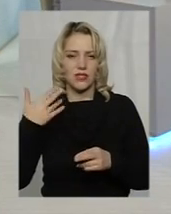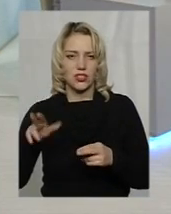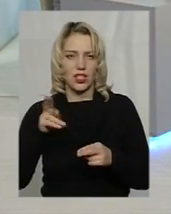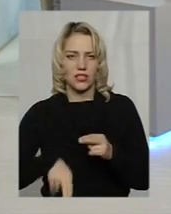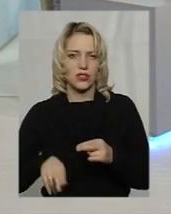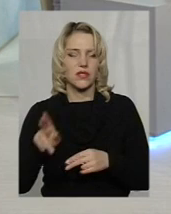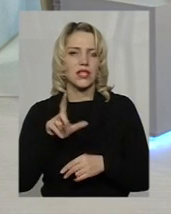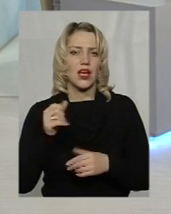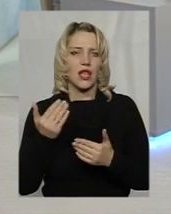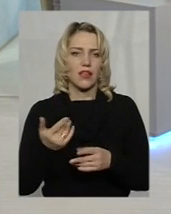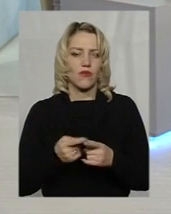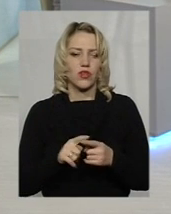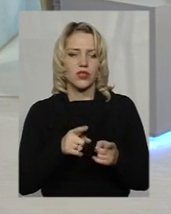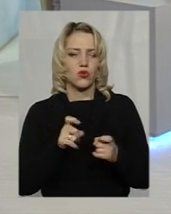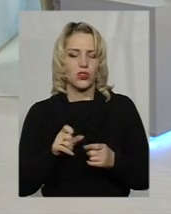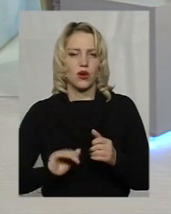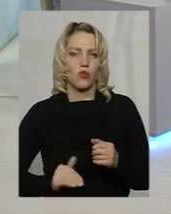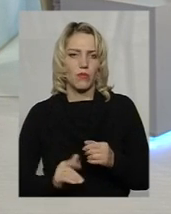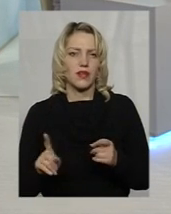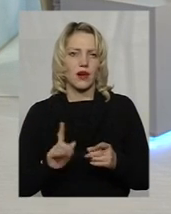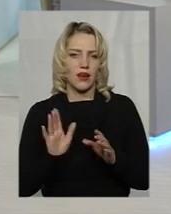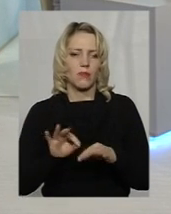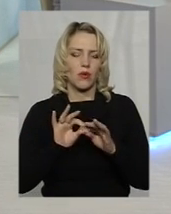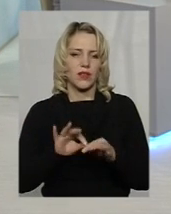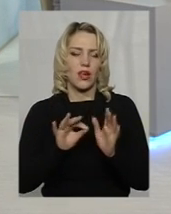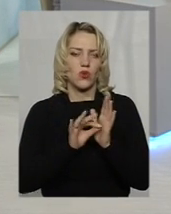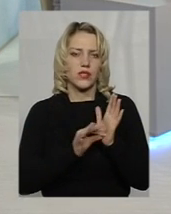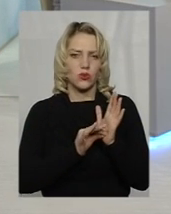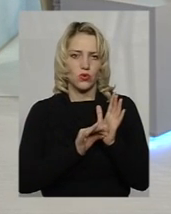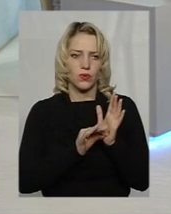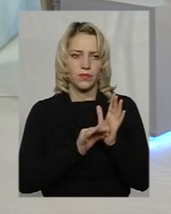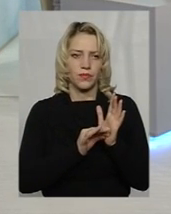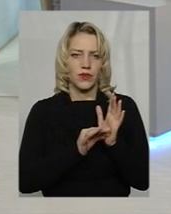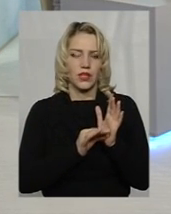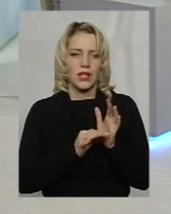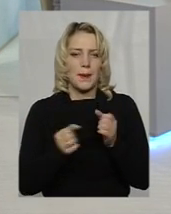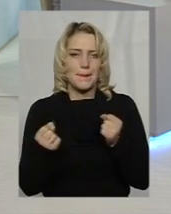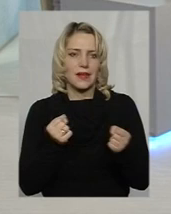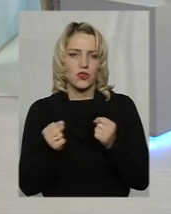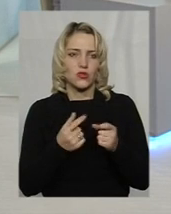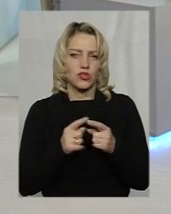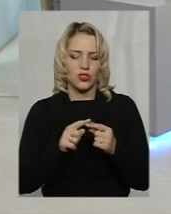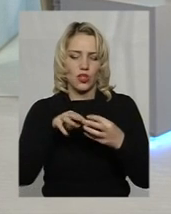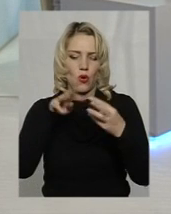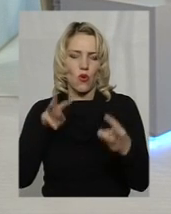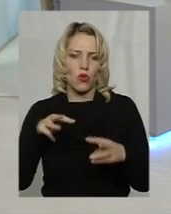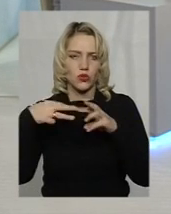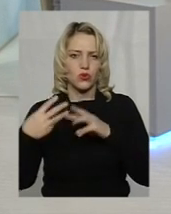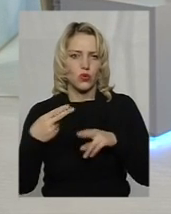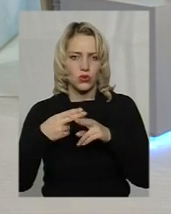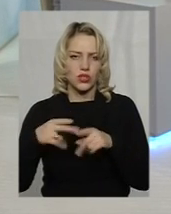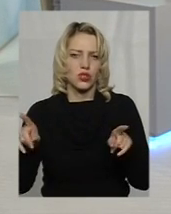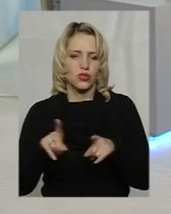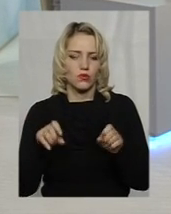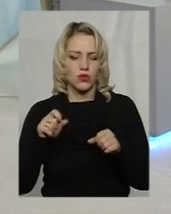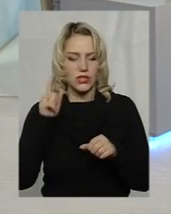залучають компанію, яка проведе оцінку міцності цих конструкцій, для того, щоб можна було зробити висновок про